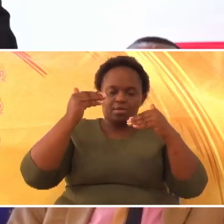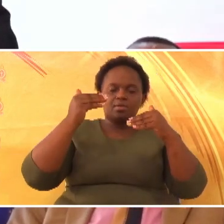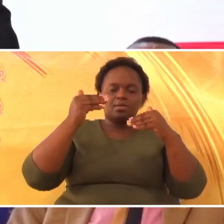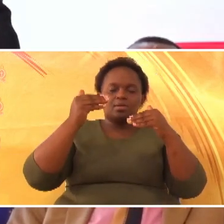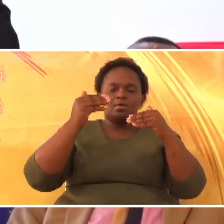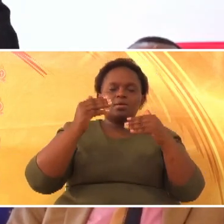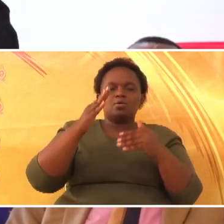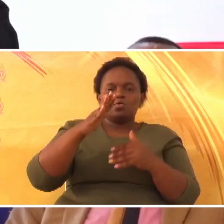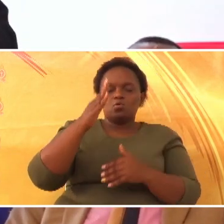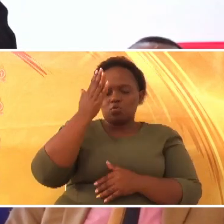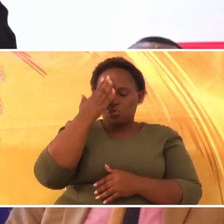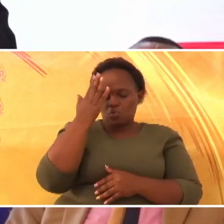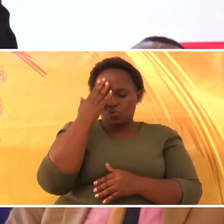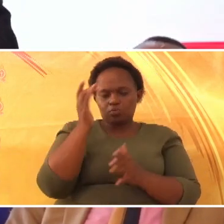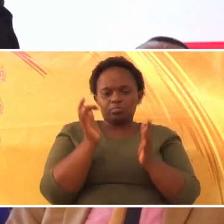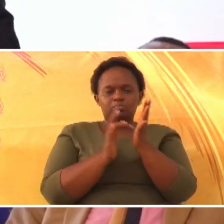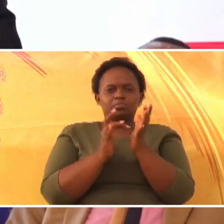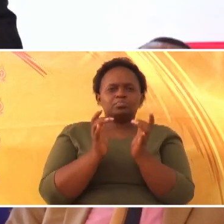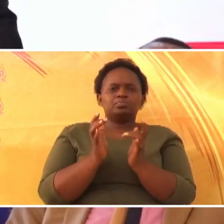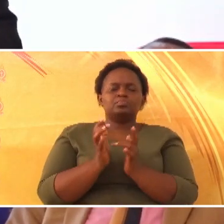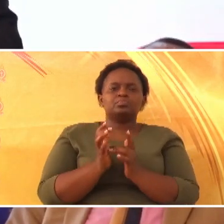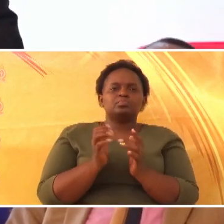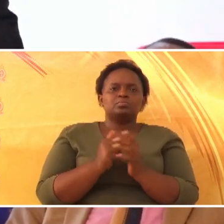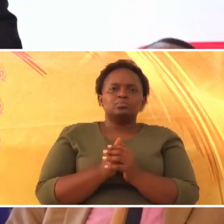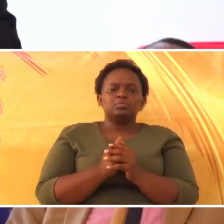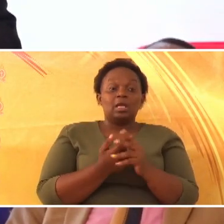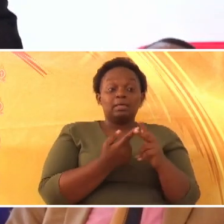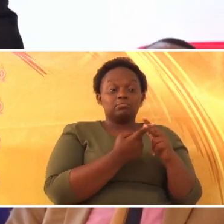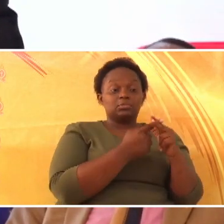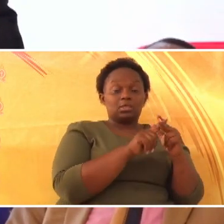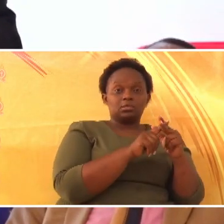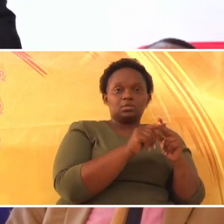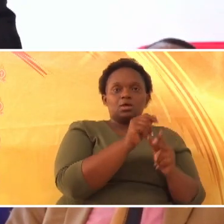Start well.